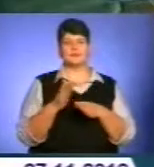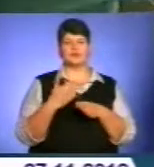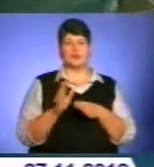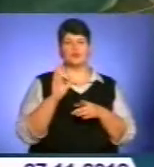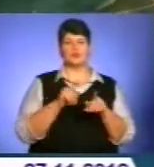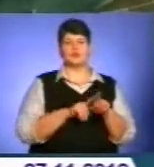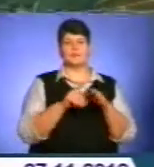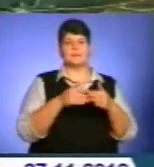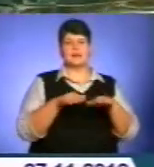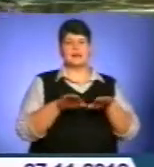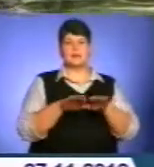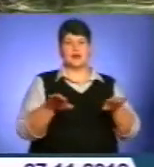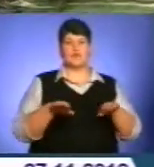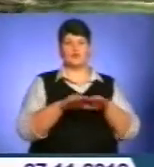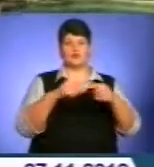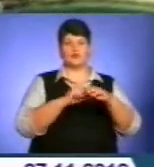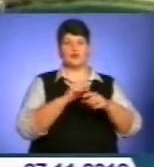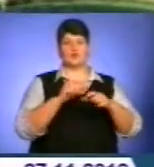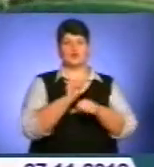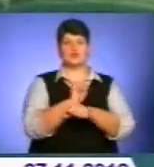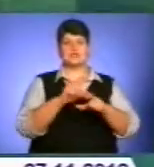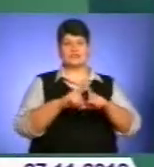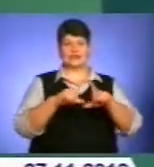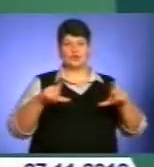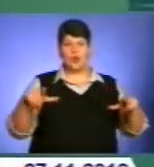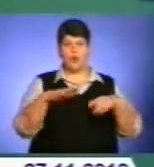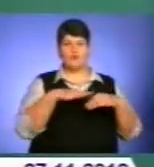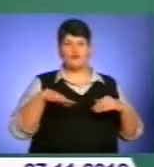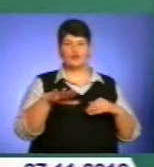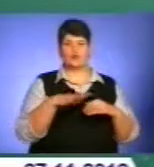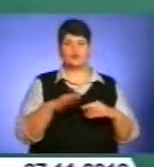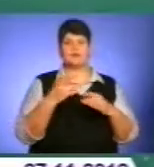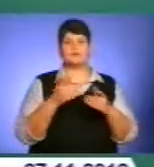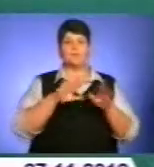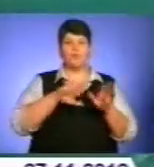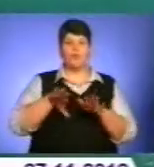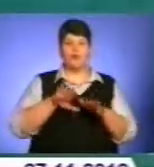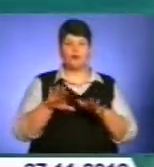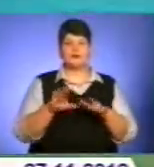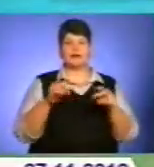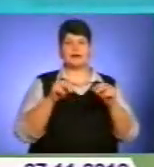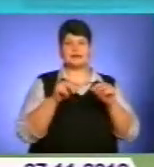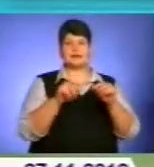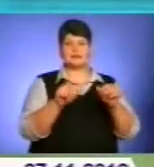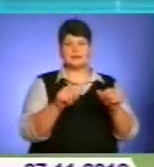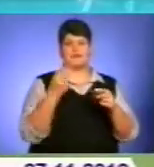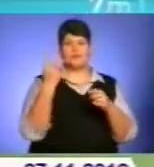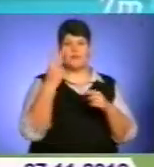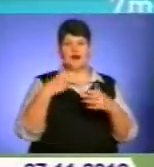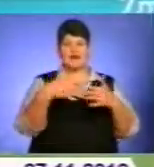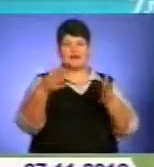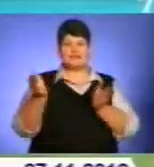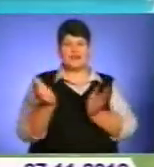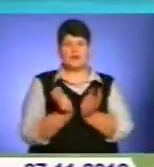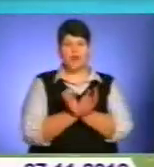плавучу установку для зберігання та регасифікації потужністю до 5 мільярдів кубометрів на рік. Згодом наземний термінал із двома резервуарами. Третій